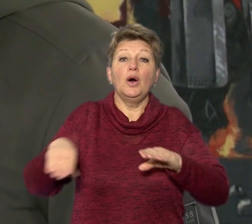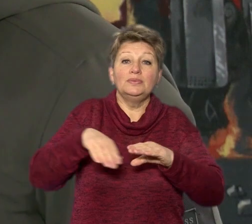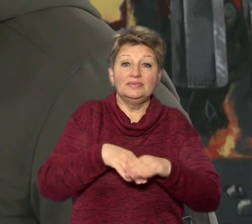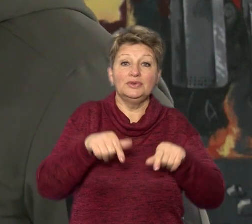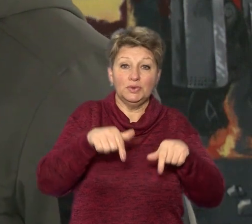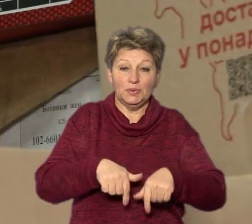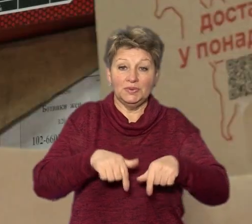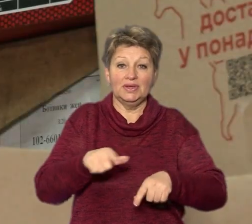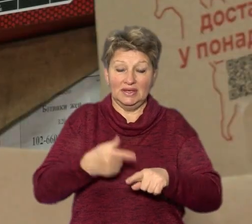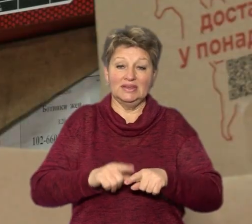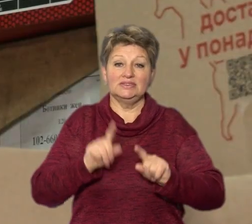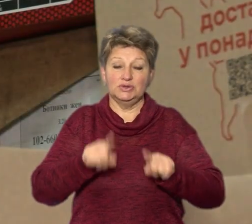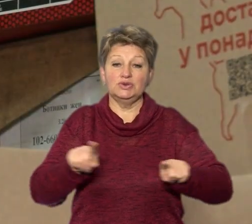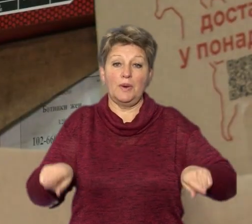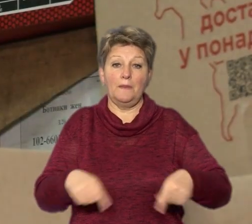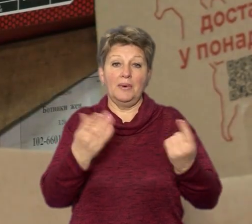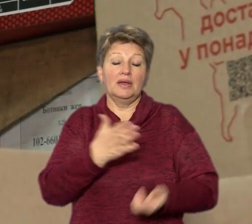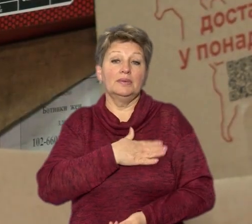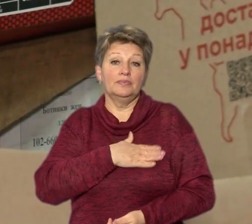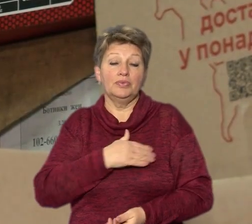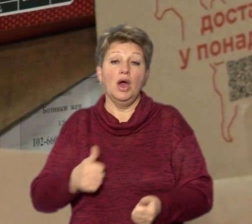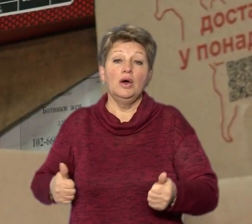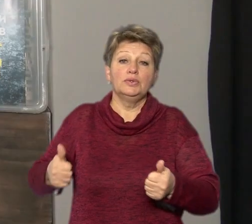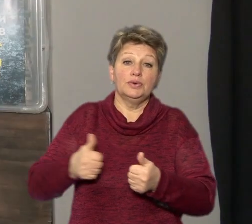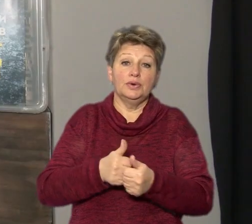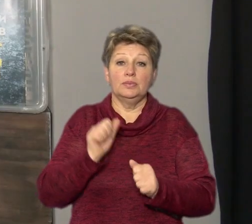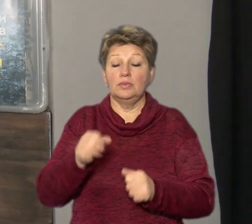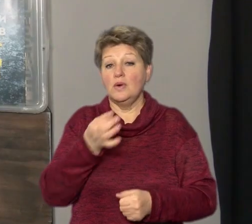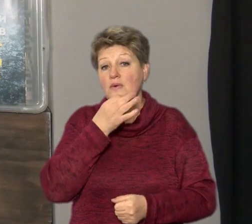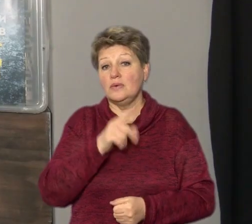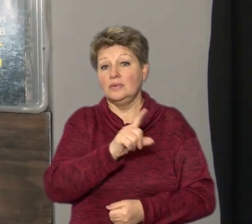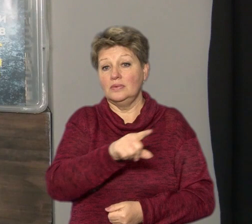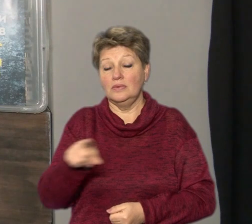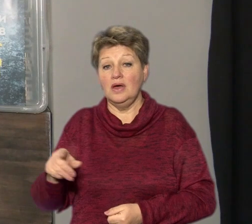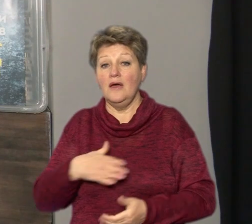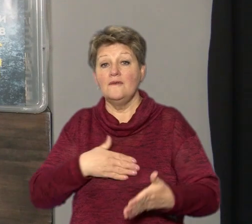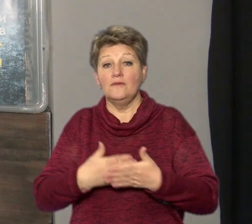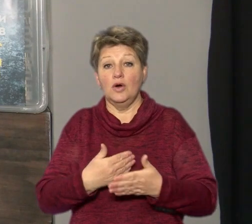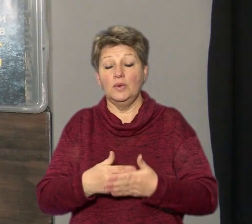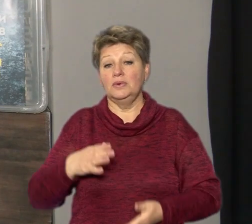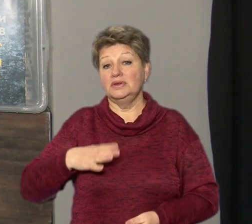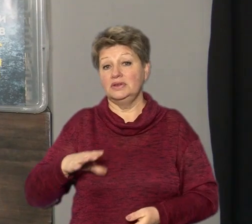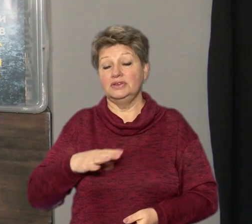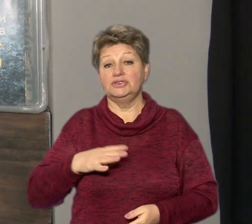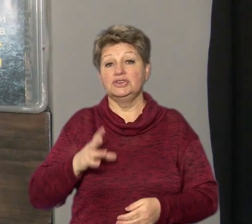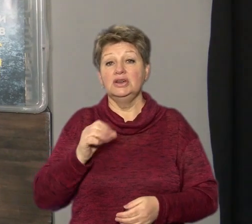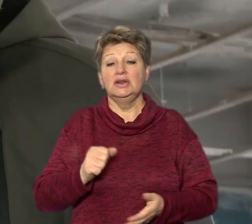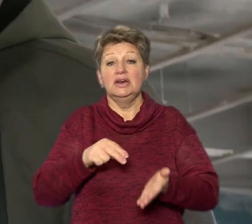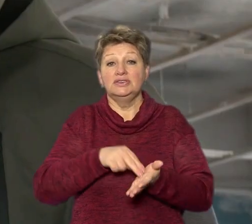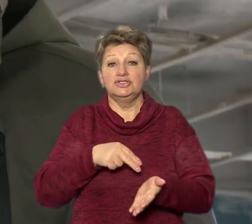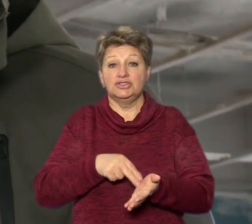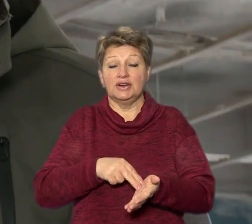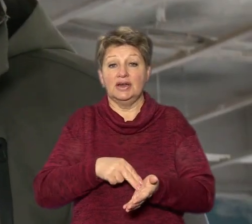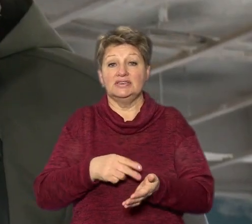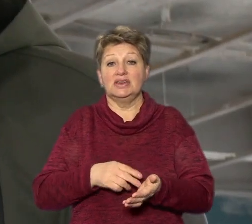піднімає дух. Доєднатися до акції можуть усі охочі. Волонтери чекатимуть пакунки на рецепції черкаського Амбросхабу на